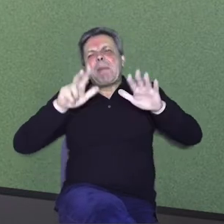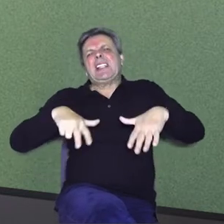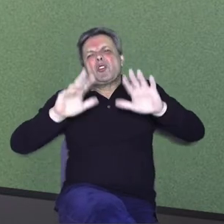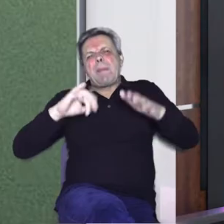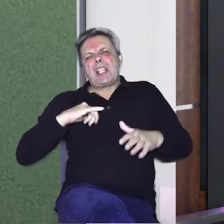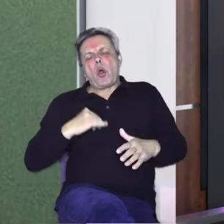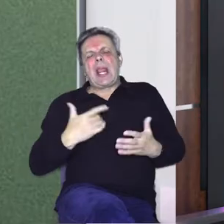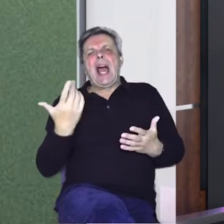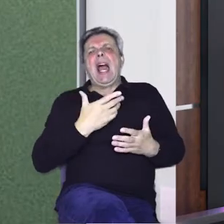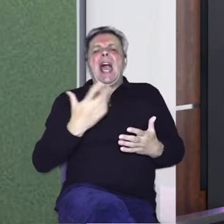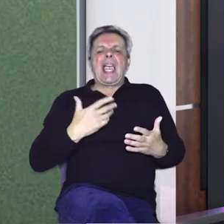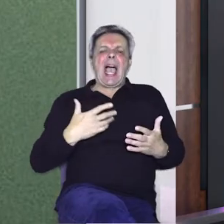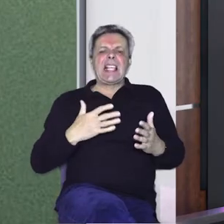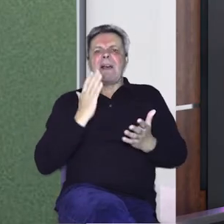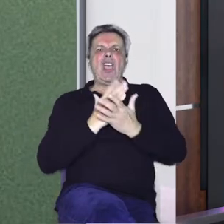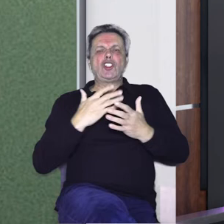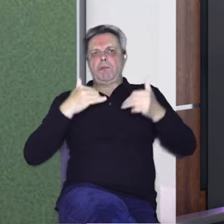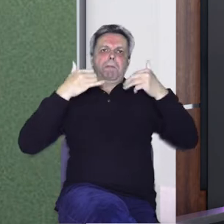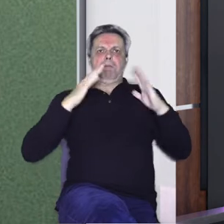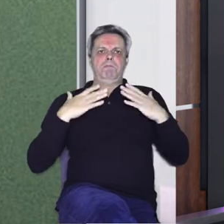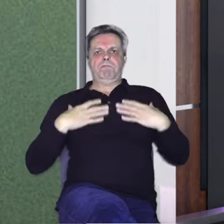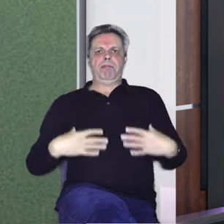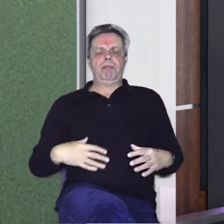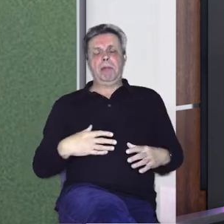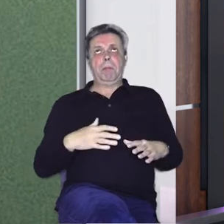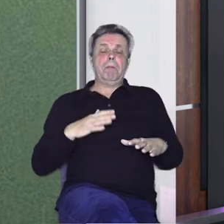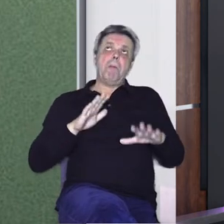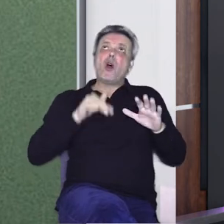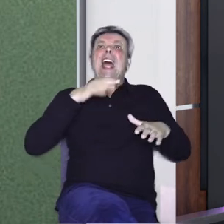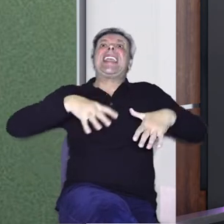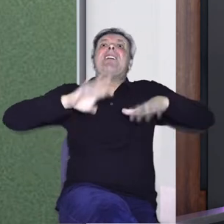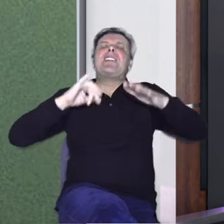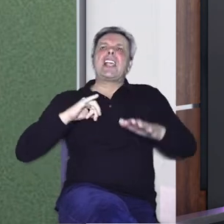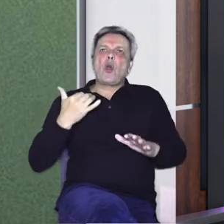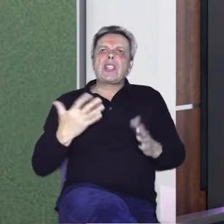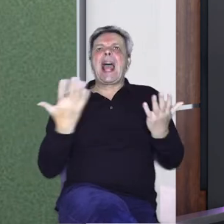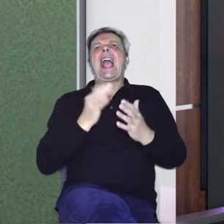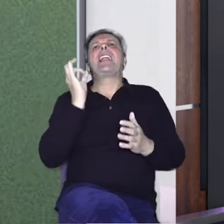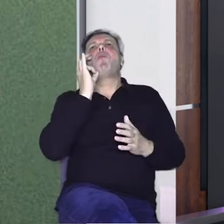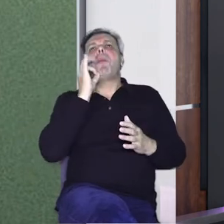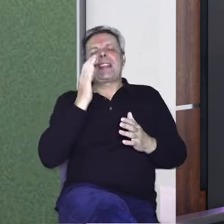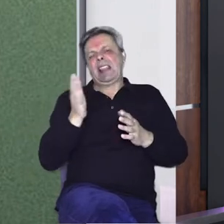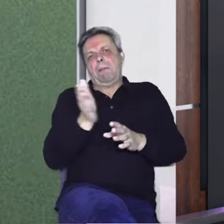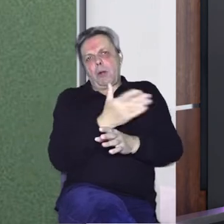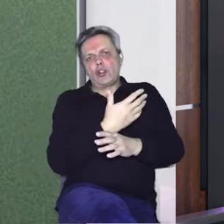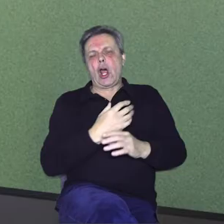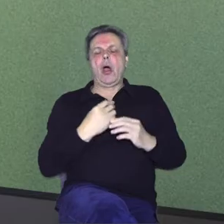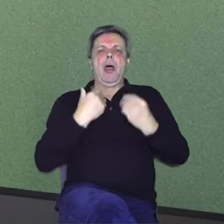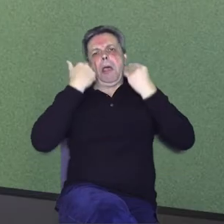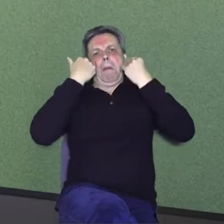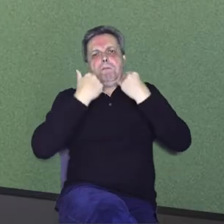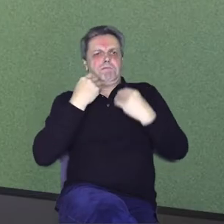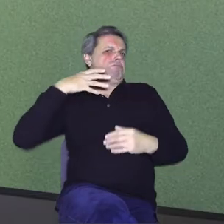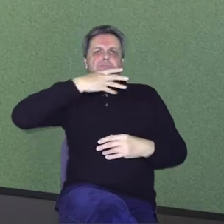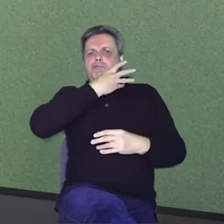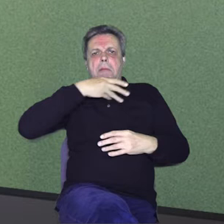-18 godina, kad sam se već malo formirao, zapravo mogu reći čak i 19-a. Kad je pubertet učinio svoje narasla brada, malo seja sta,